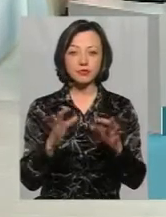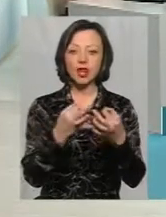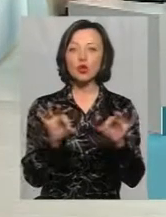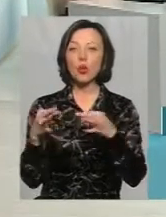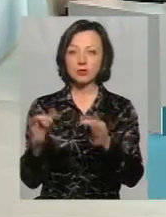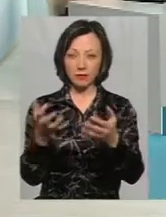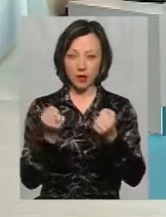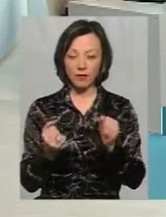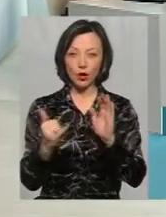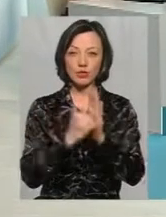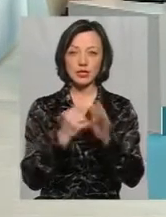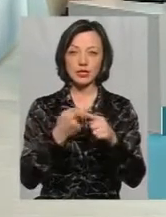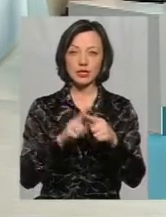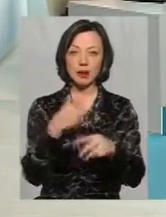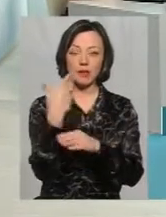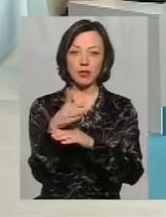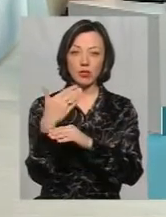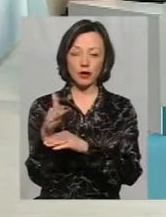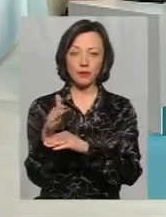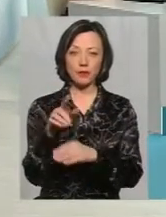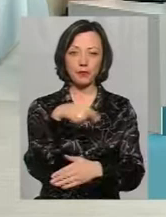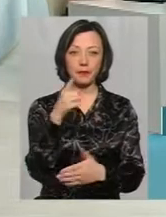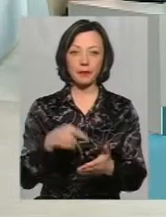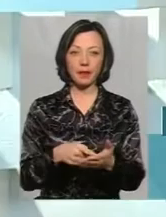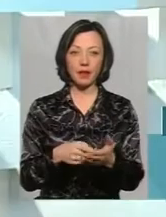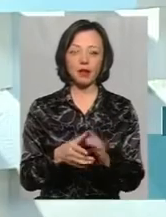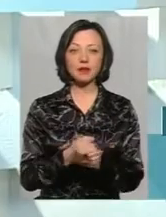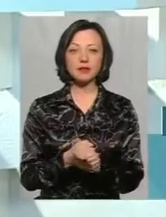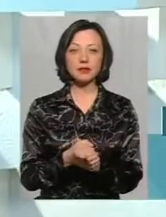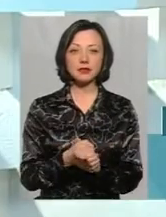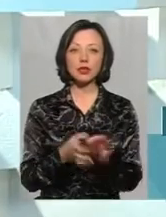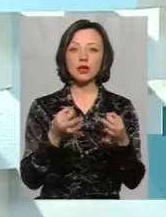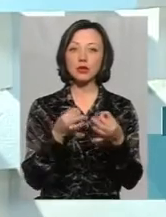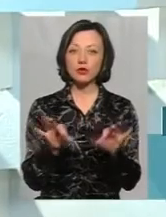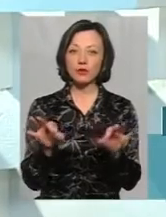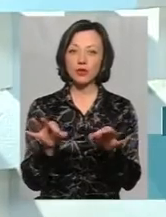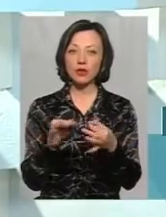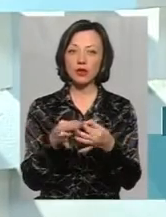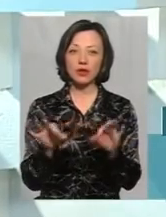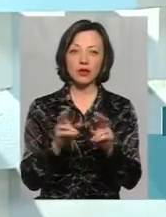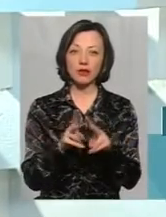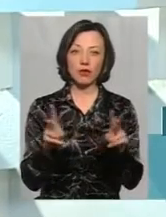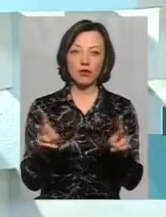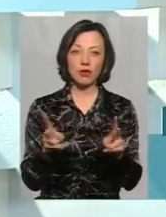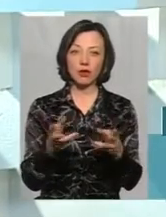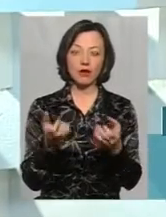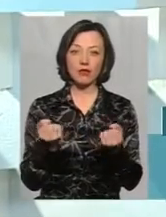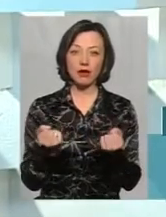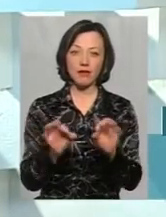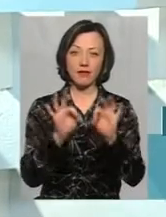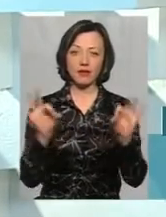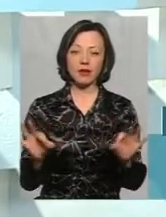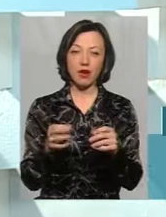розміщення цих пропорів? Дивіться, дозволи, дозволи ніхто ні в кого, ніяких